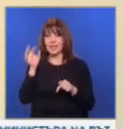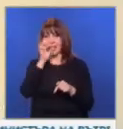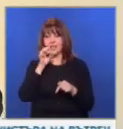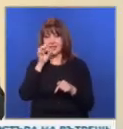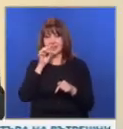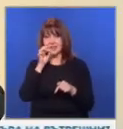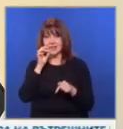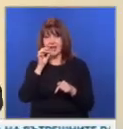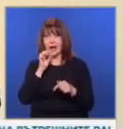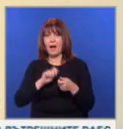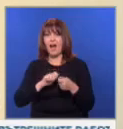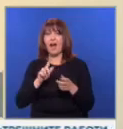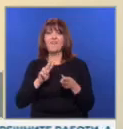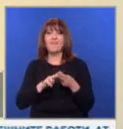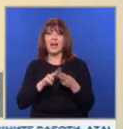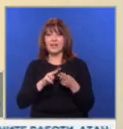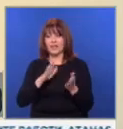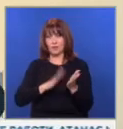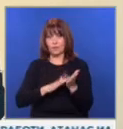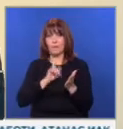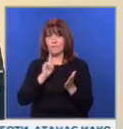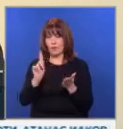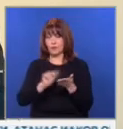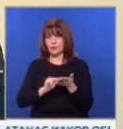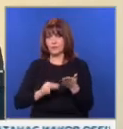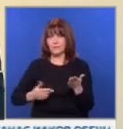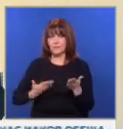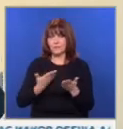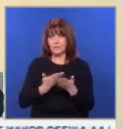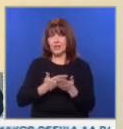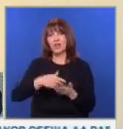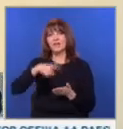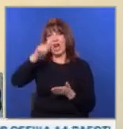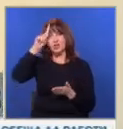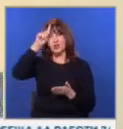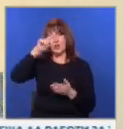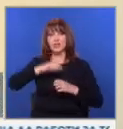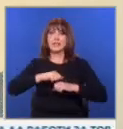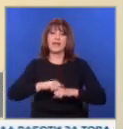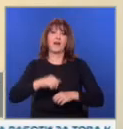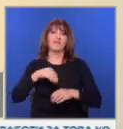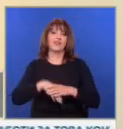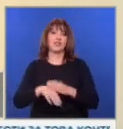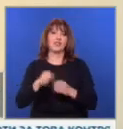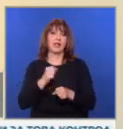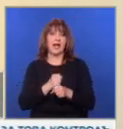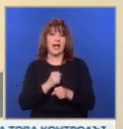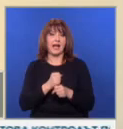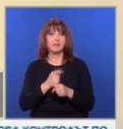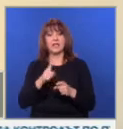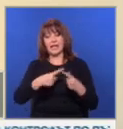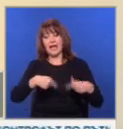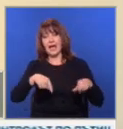валиден документ за самоличност, ще може да подаде лично в столичната дирекция на вътрешните работи, ОДМВР или в